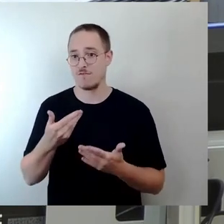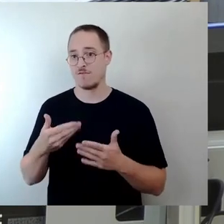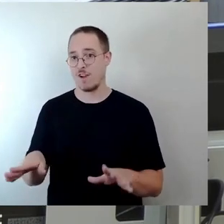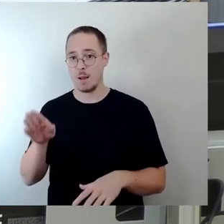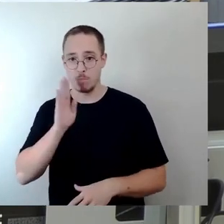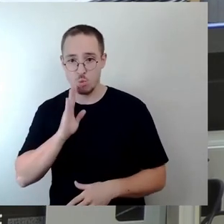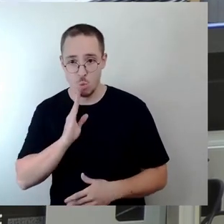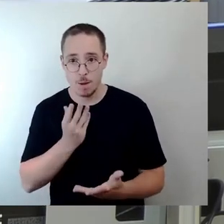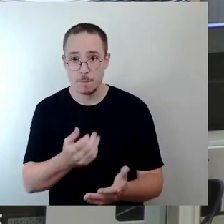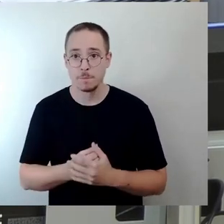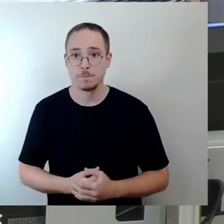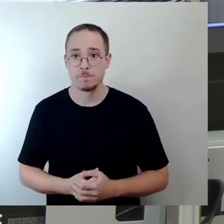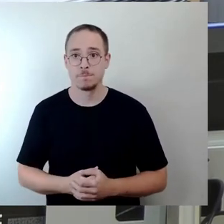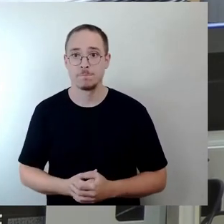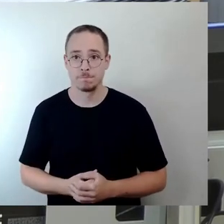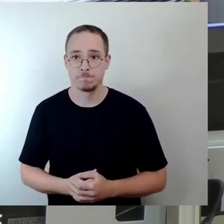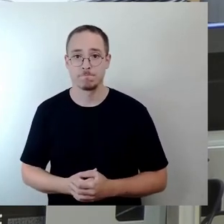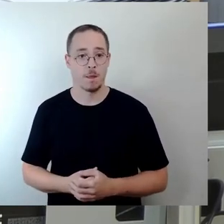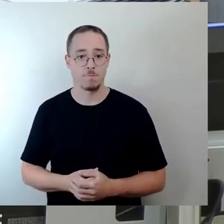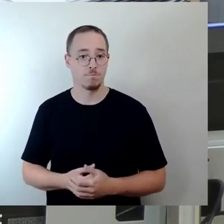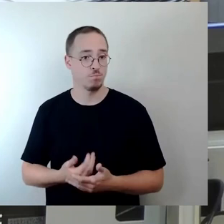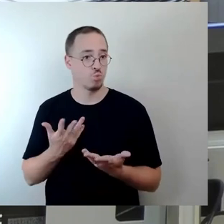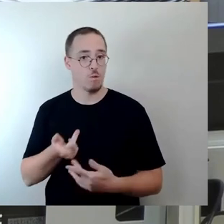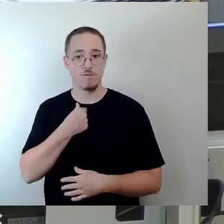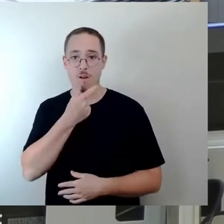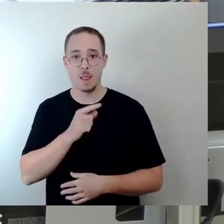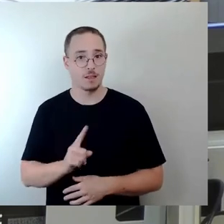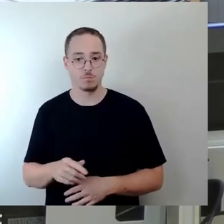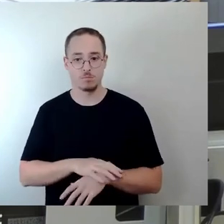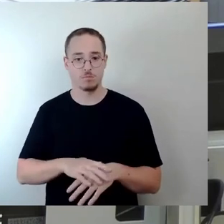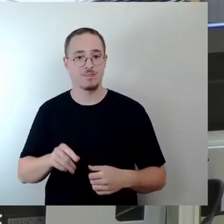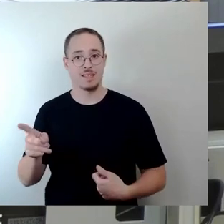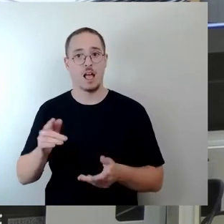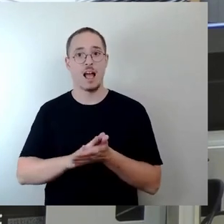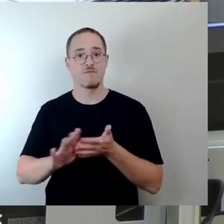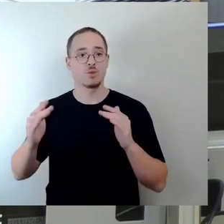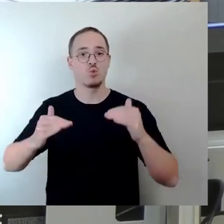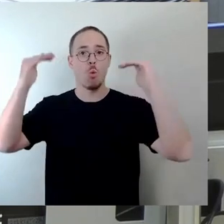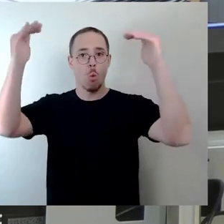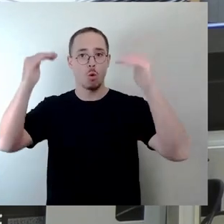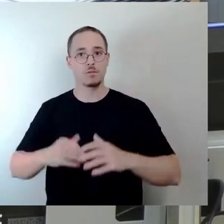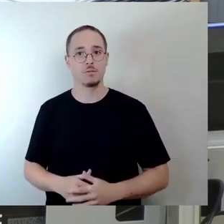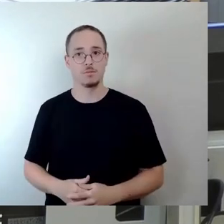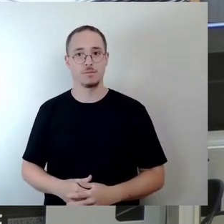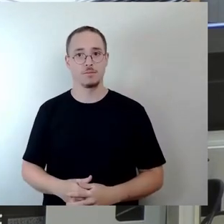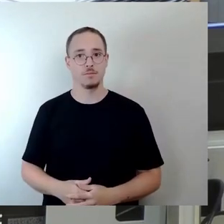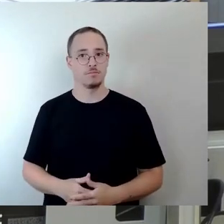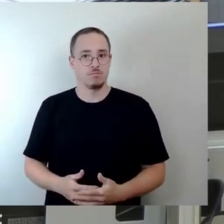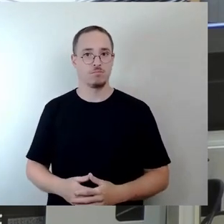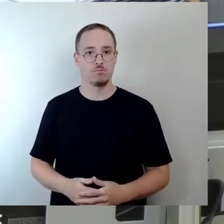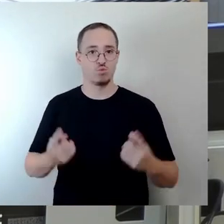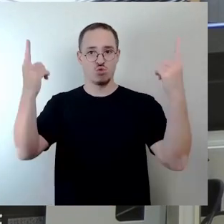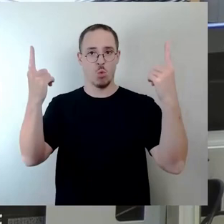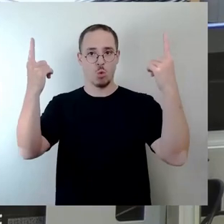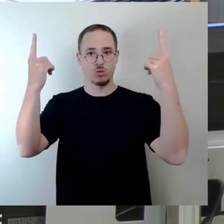Und weil uns ganz einfach der Baukörper zu hoch ist. Eine Mehrheit im Stadtrat wird das mittragen, weil es notwendig ist, dass wir